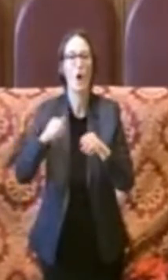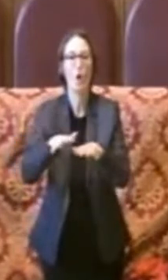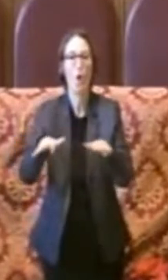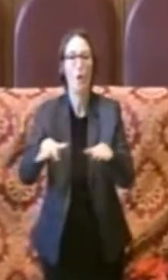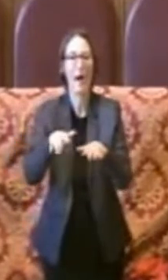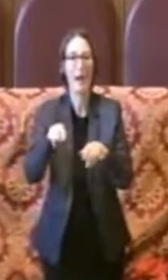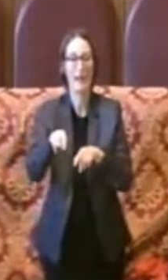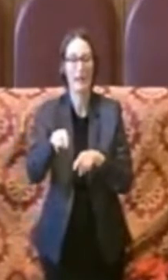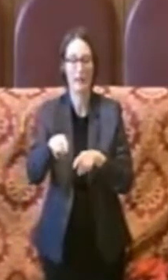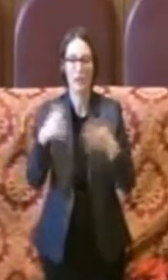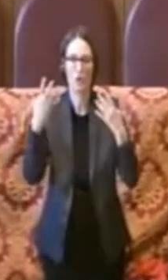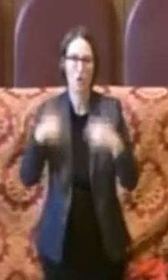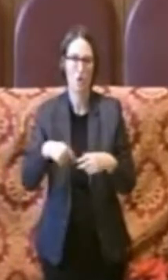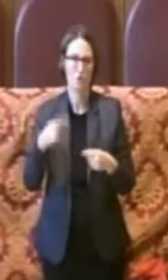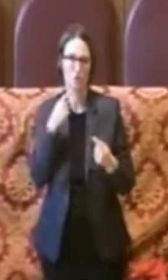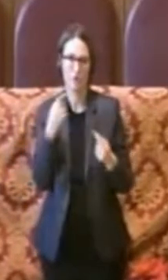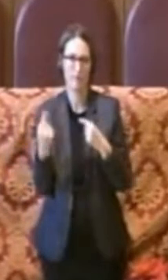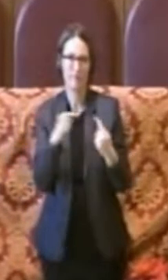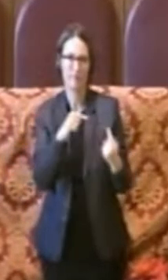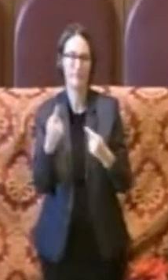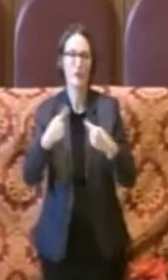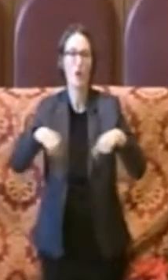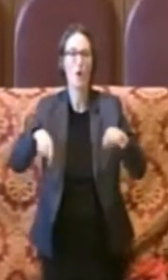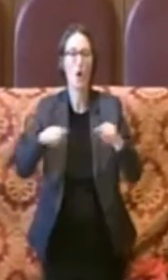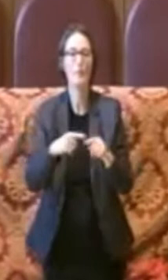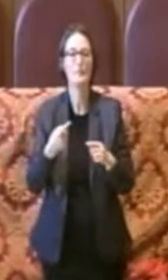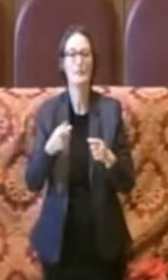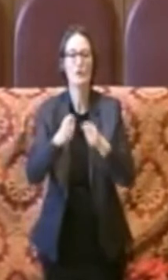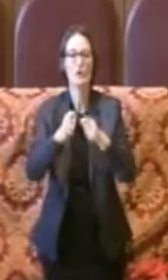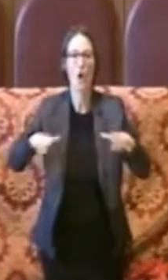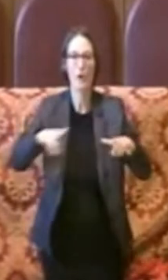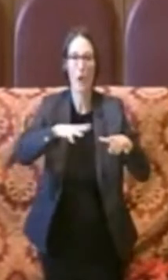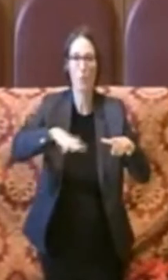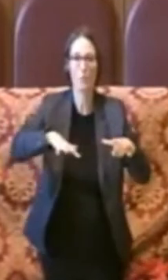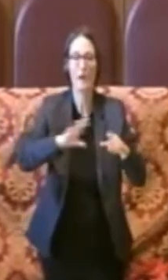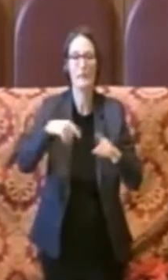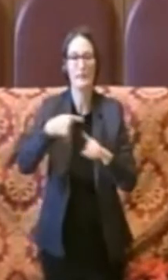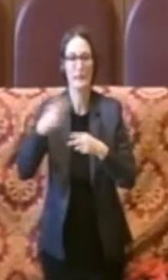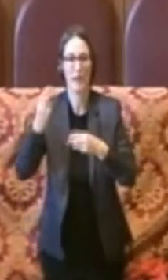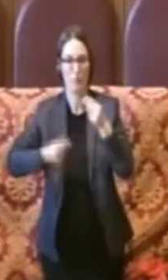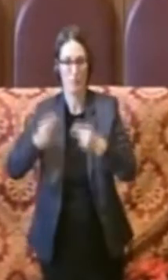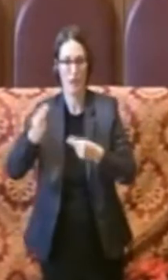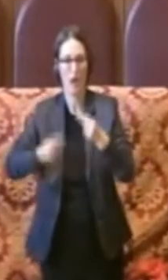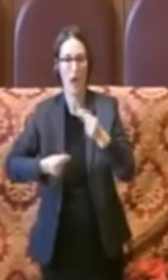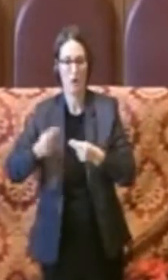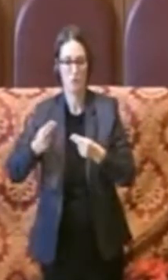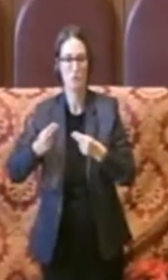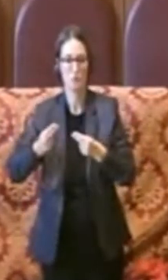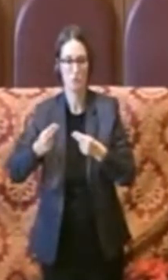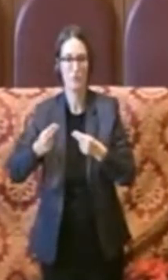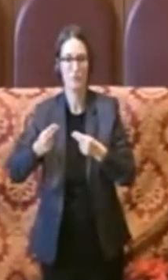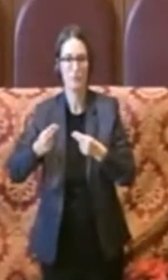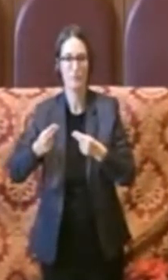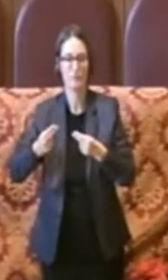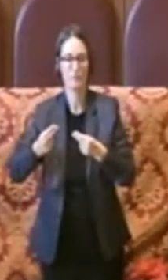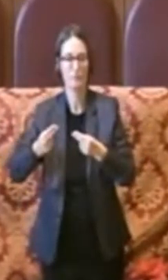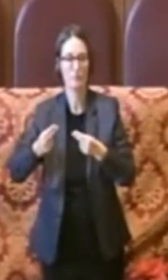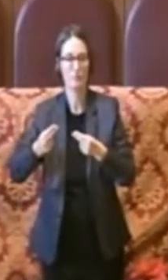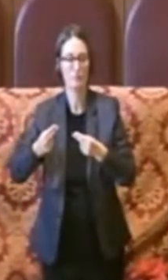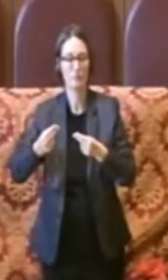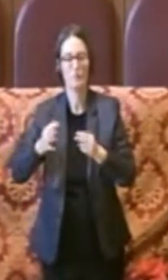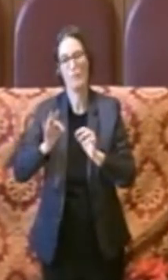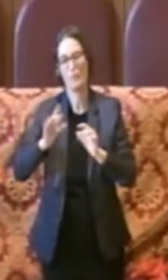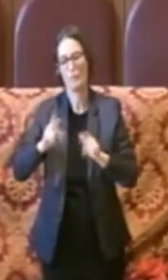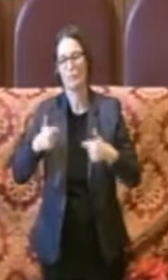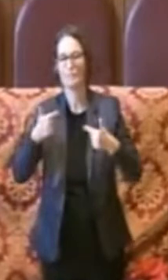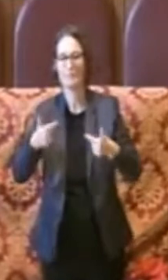urbanistica e bilancio proprio per dare soddisfazione